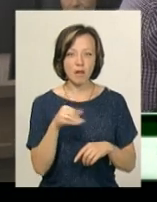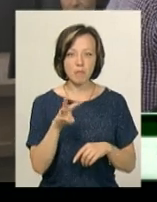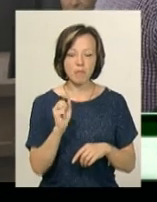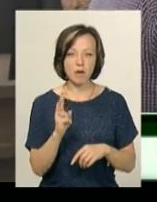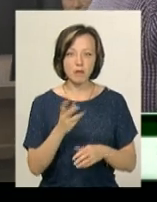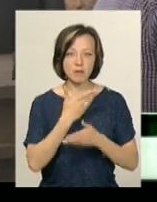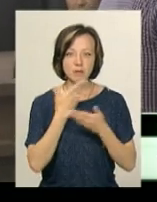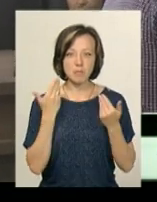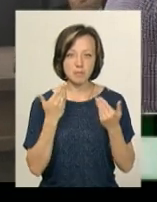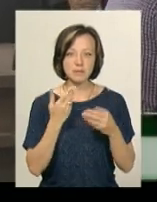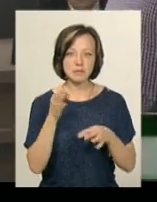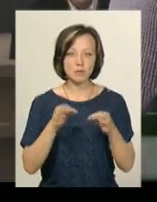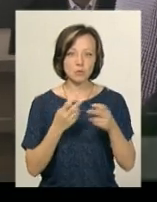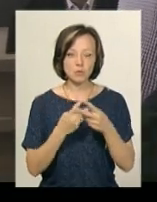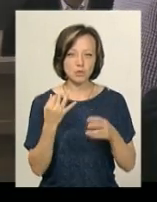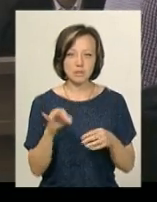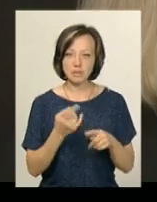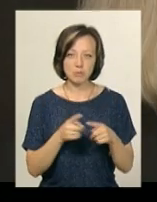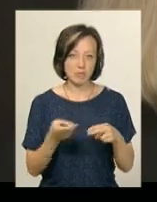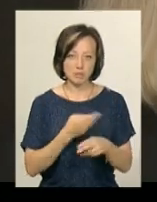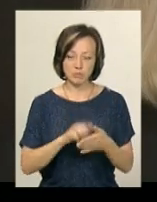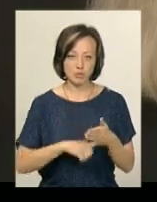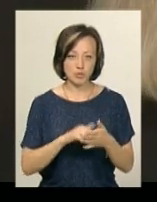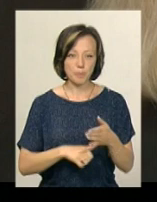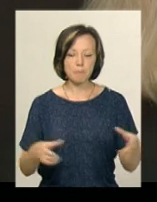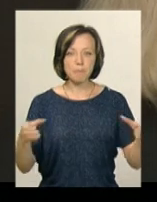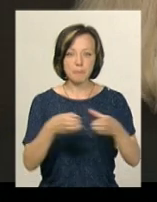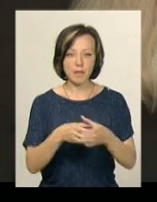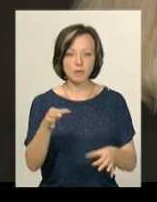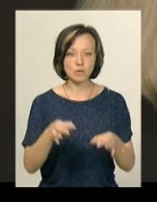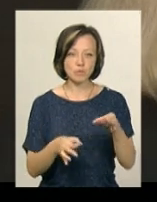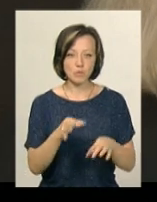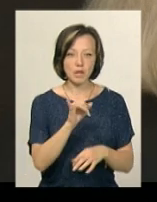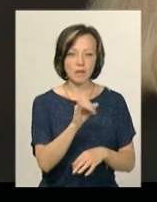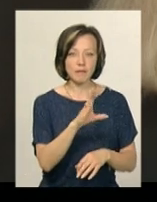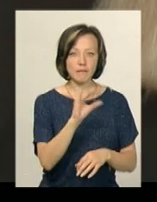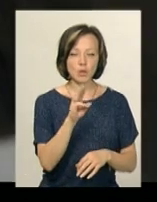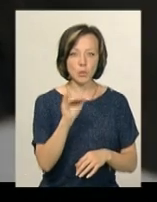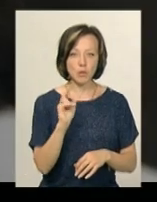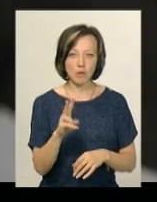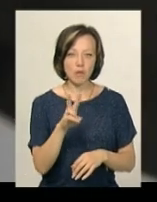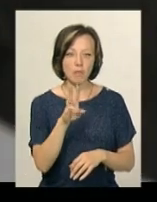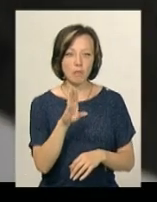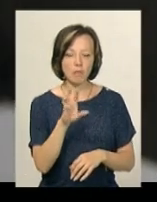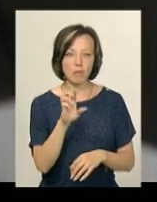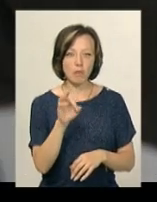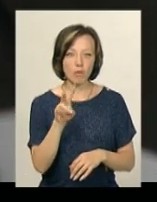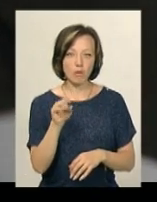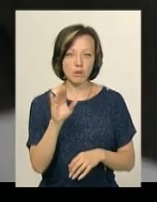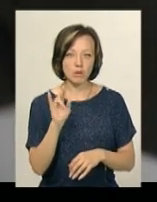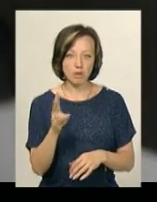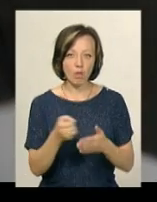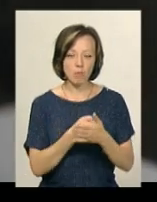не маючи в мене акту, засуджений. Це взагалі є безпідставно. Колегія суддів у складі Інни Вітюк, Сергія Болотіна та Володимира Барчука